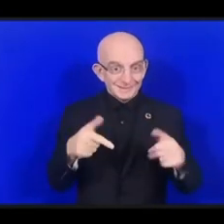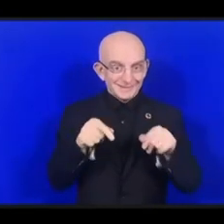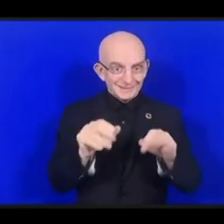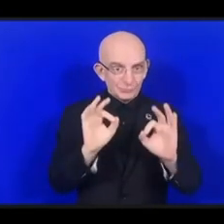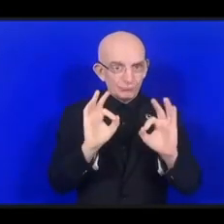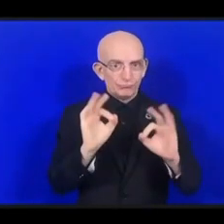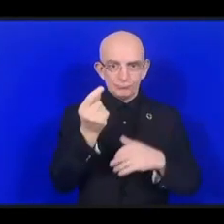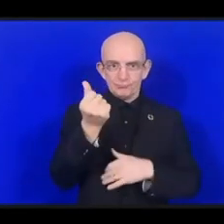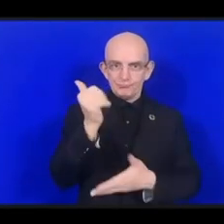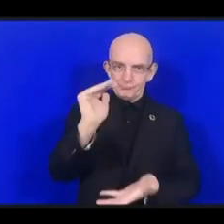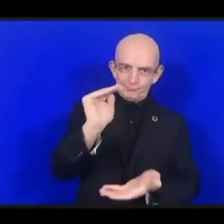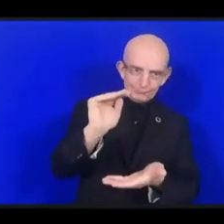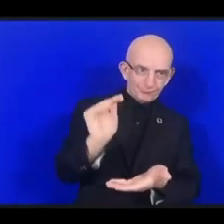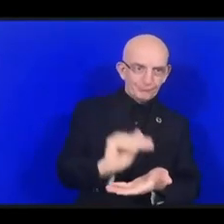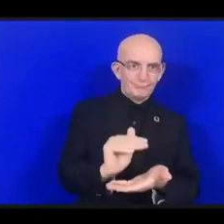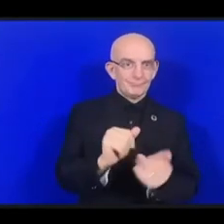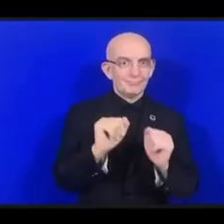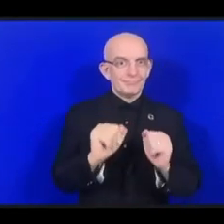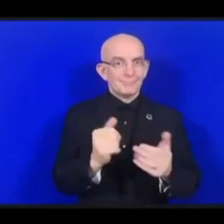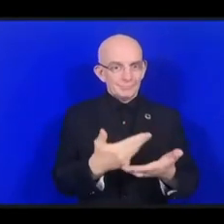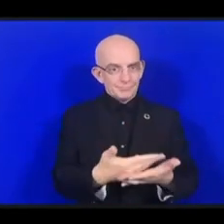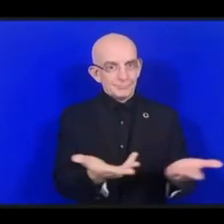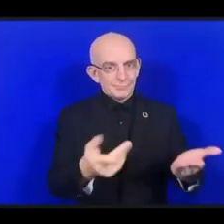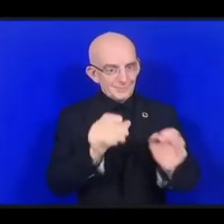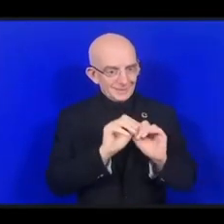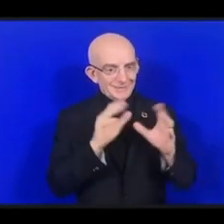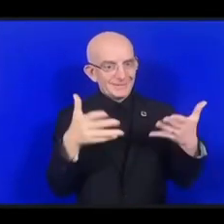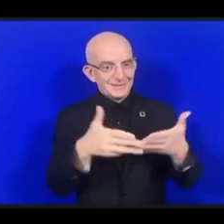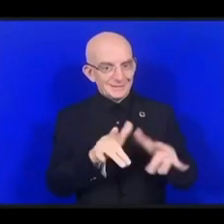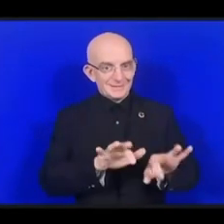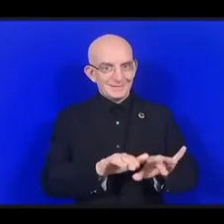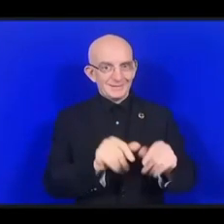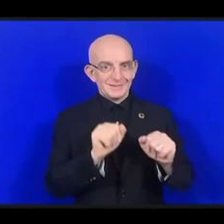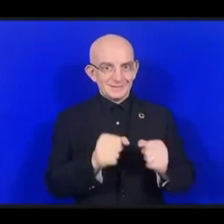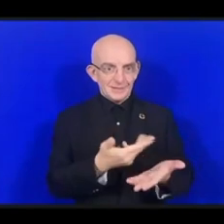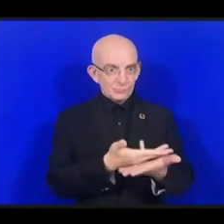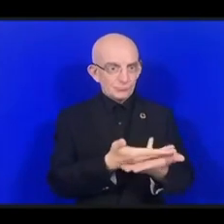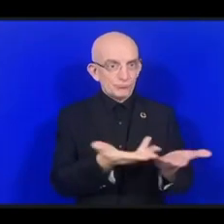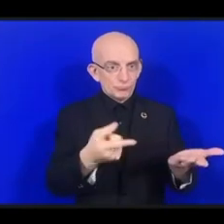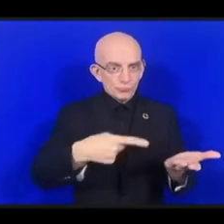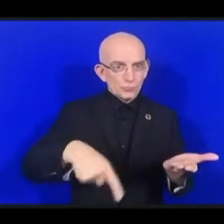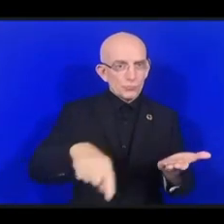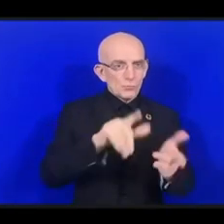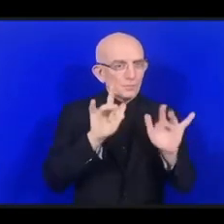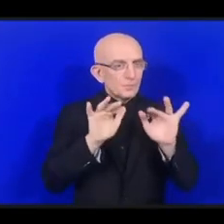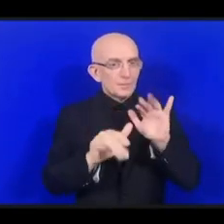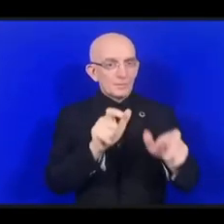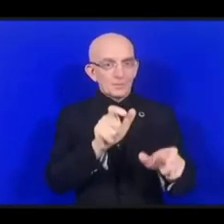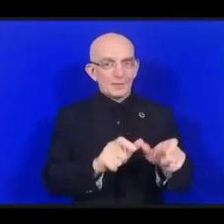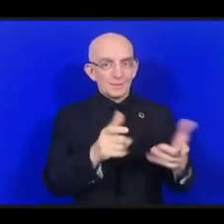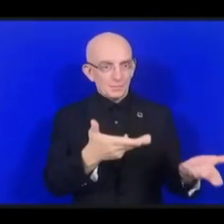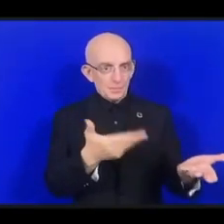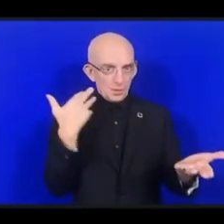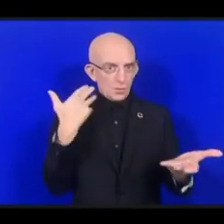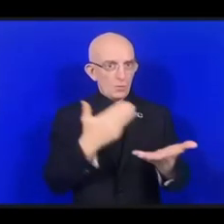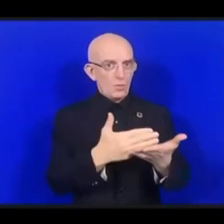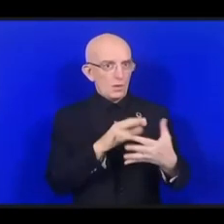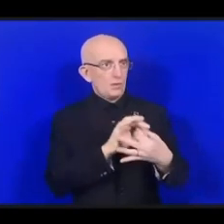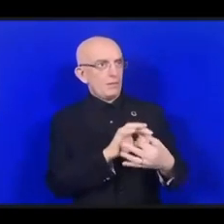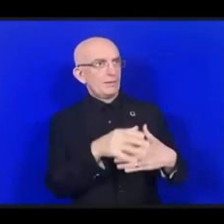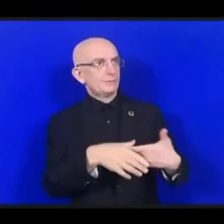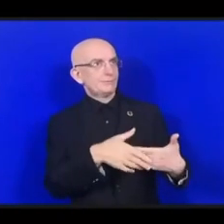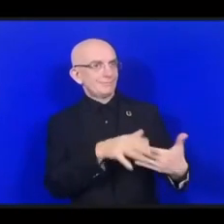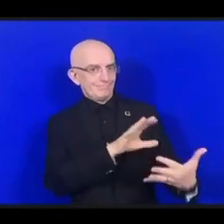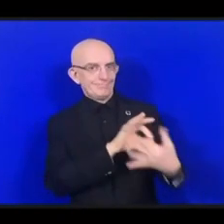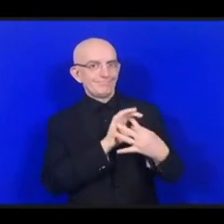технологии, обеспечивать подключение к интернету миллиардов людей, которые сейчас не имеют связи.